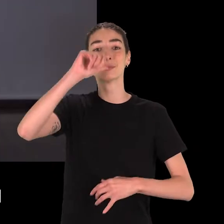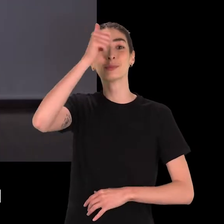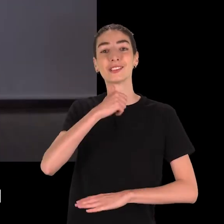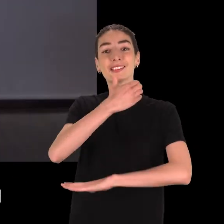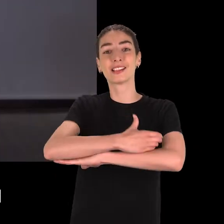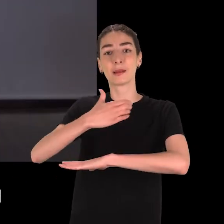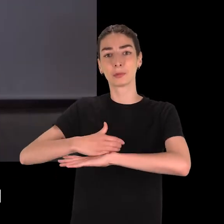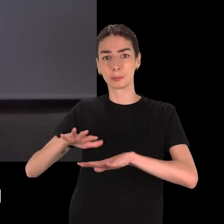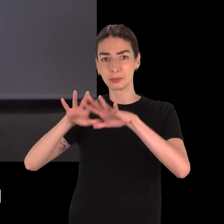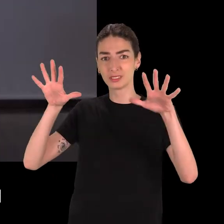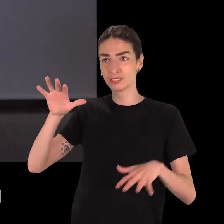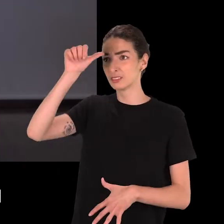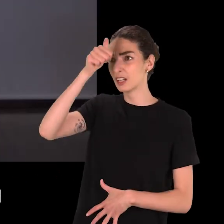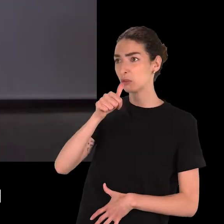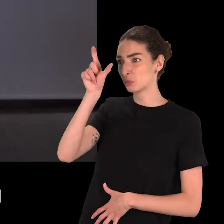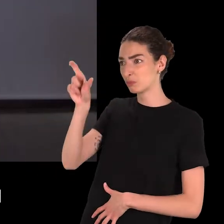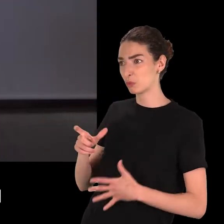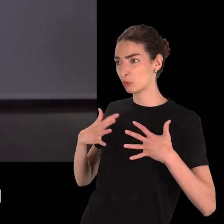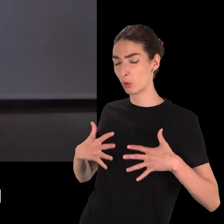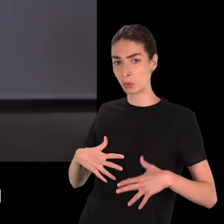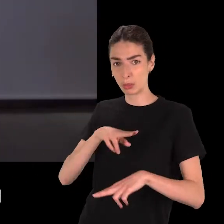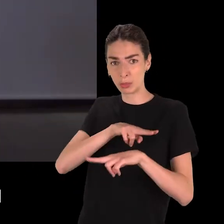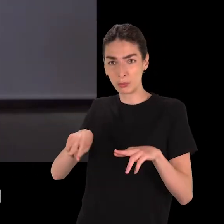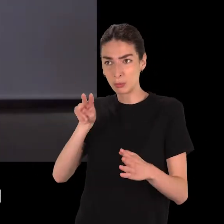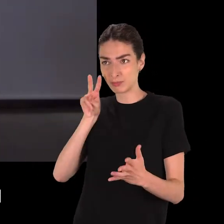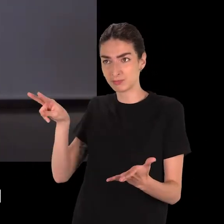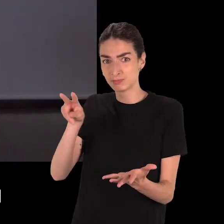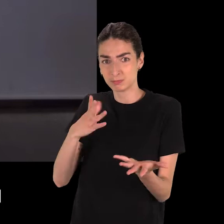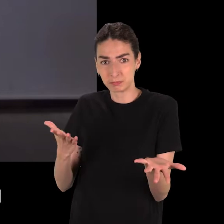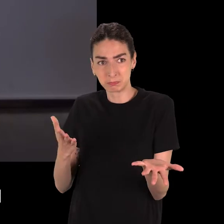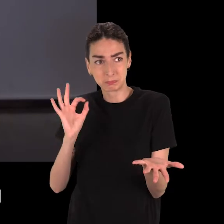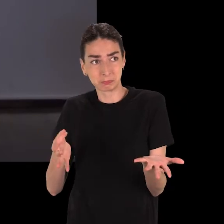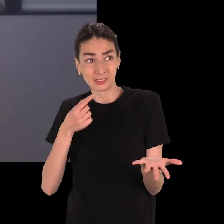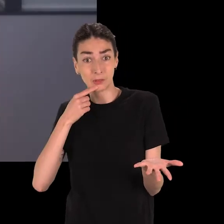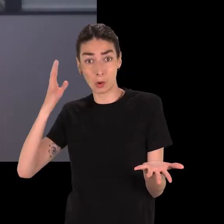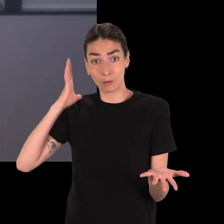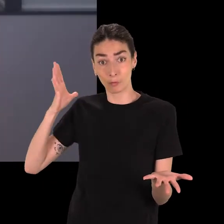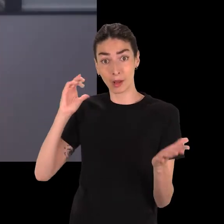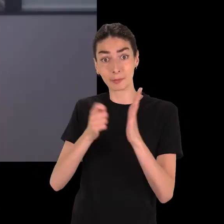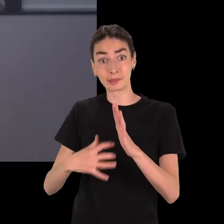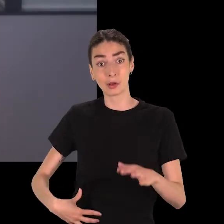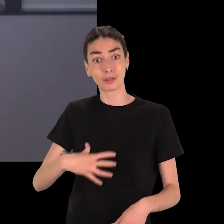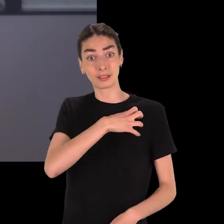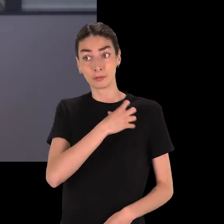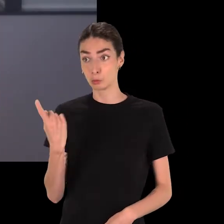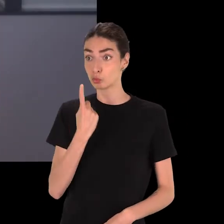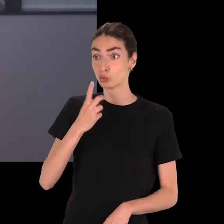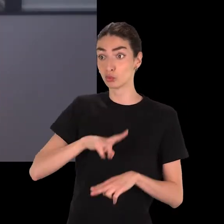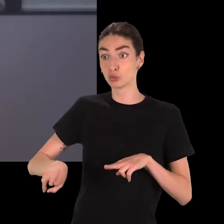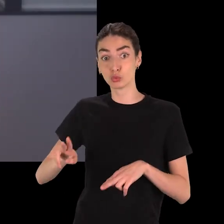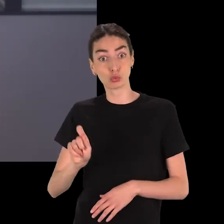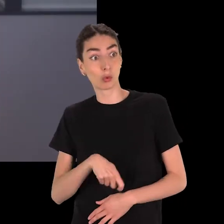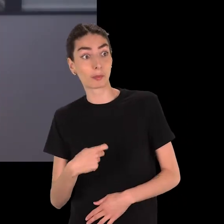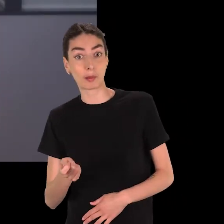Un grand nombre de statues exposées au musée Saint-Raymond dévoilent largement l'anatomie des personnes représentées. Cela ne signifie pas pour autant que dans l